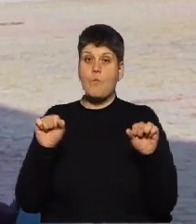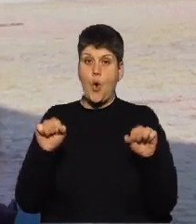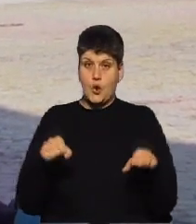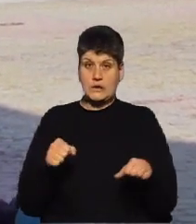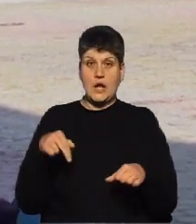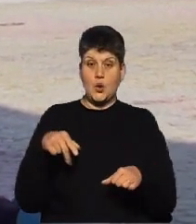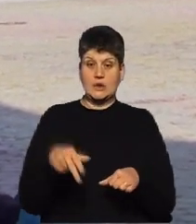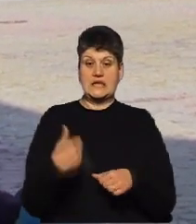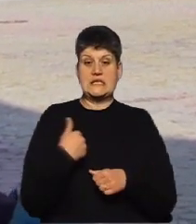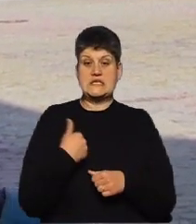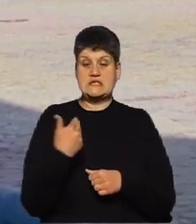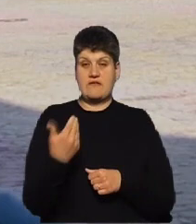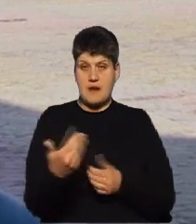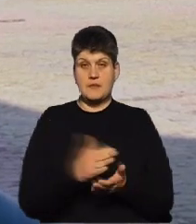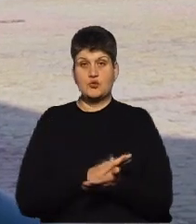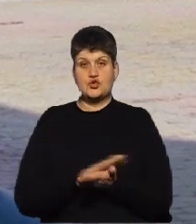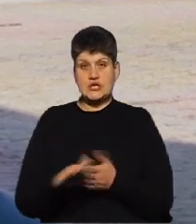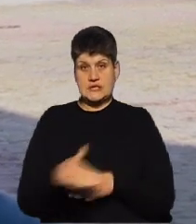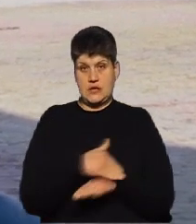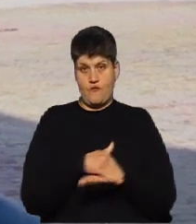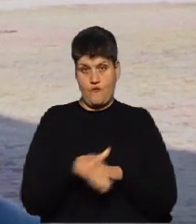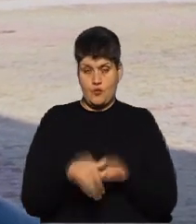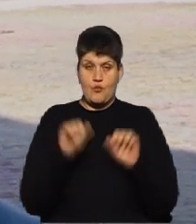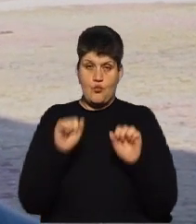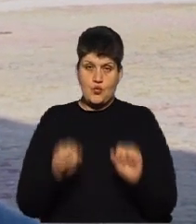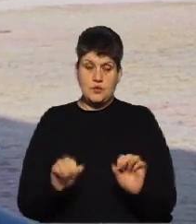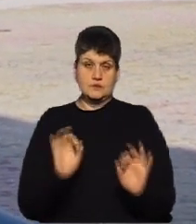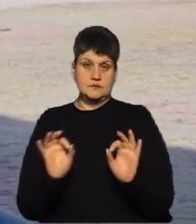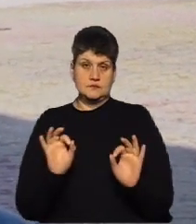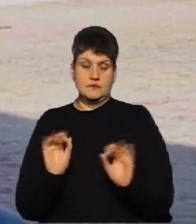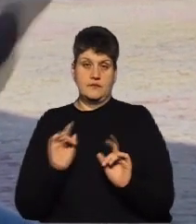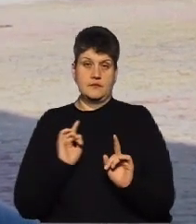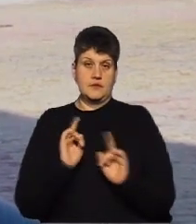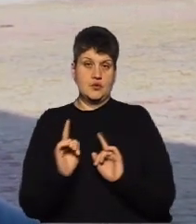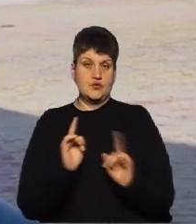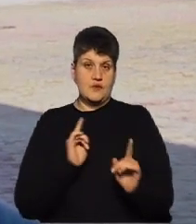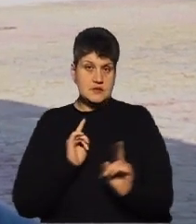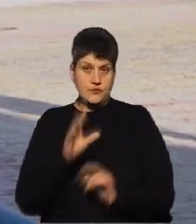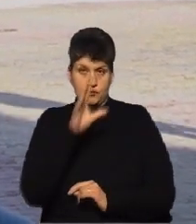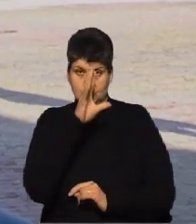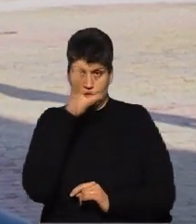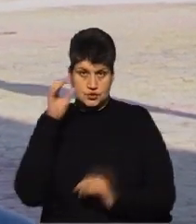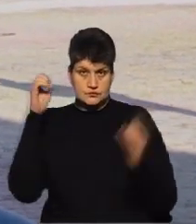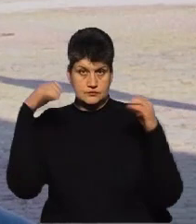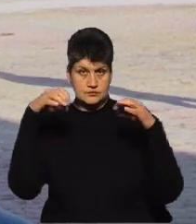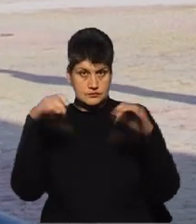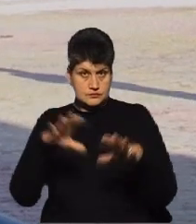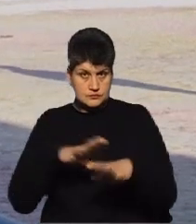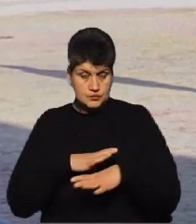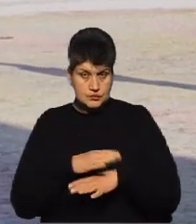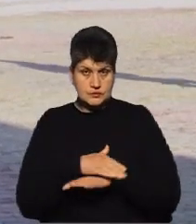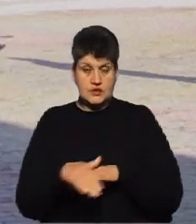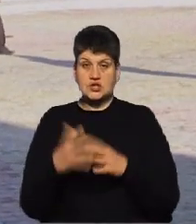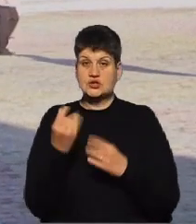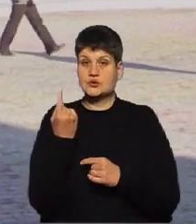по чистих вулицях, щоб ми могли безпечно пересуватися вночі по освітлених вулицях. І ще один нюанс – коли